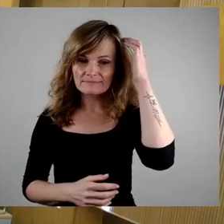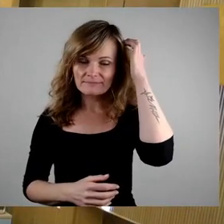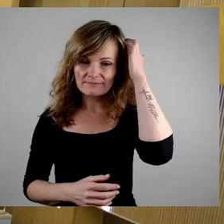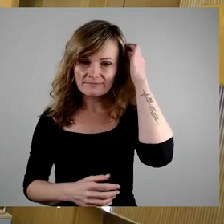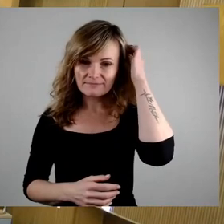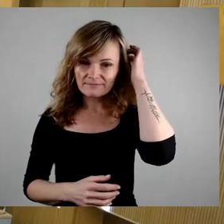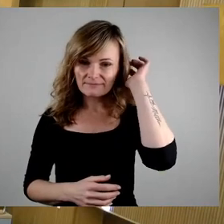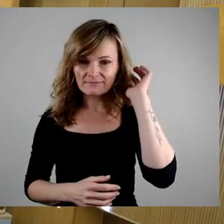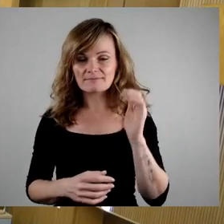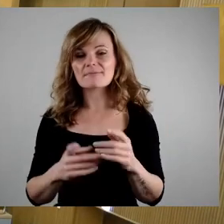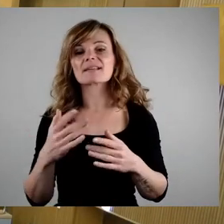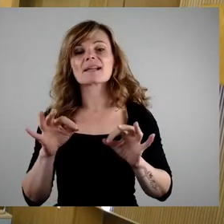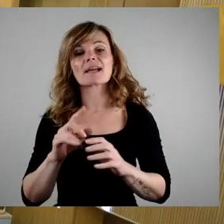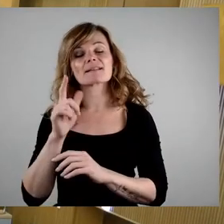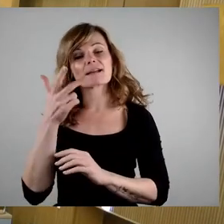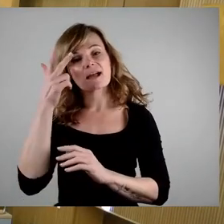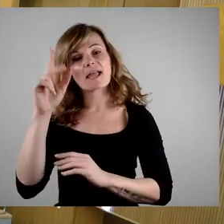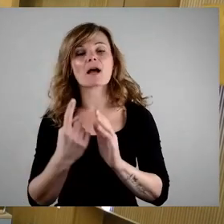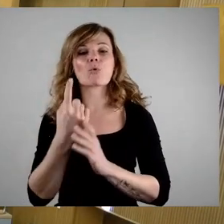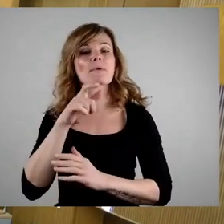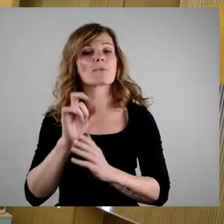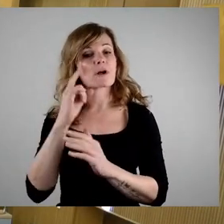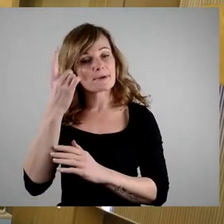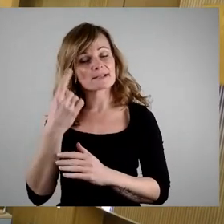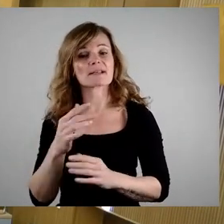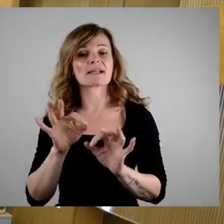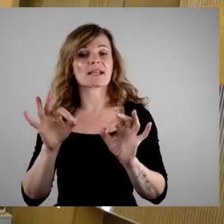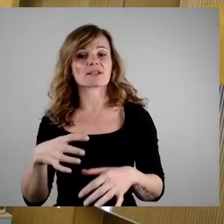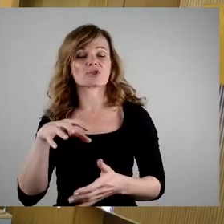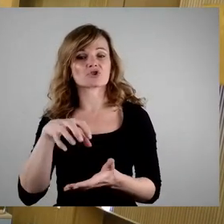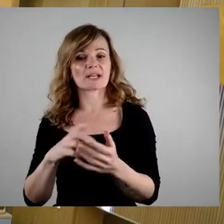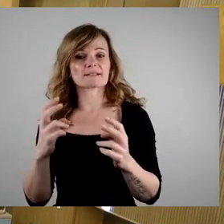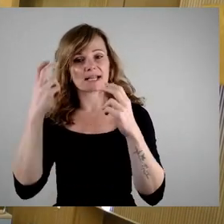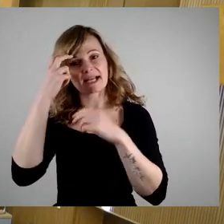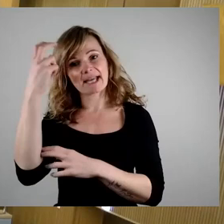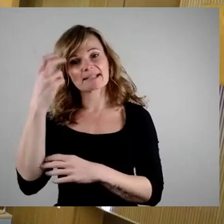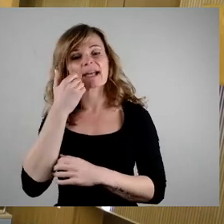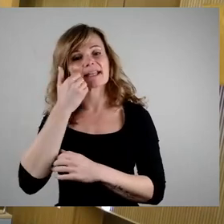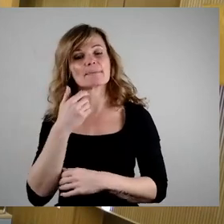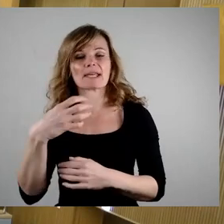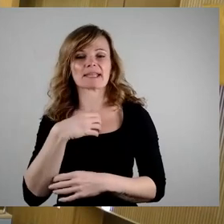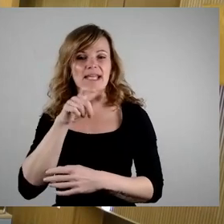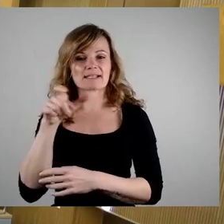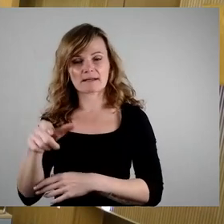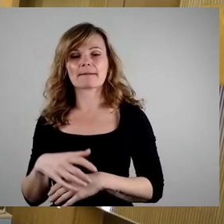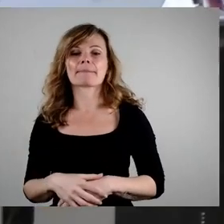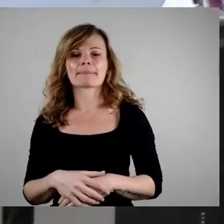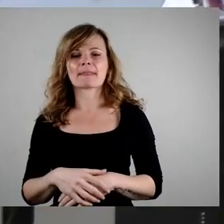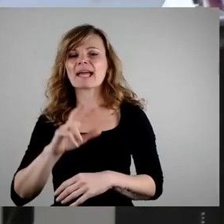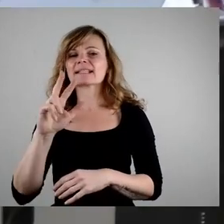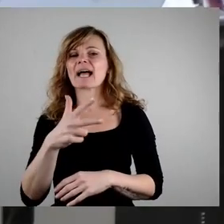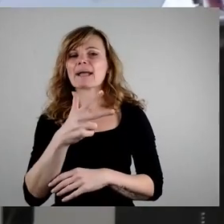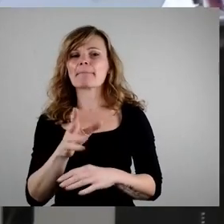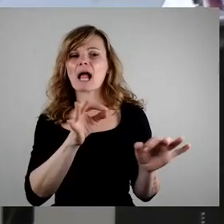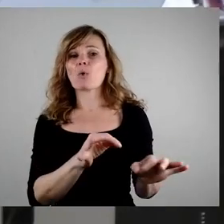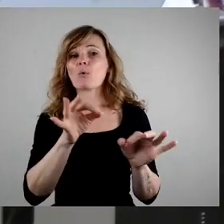Sehr geehrter Herr Oberbürgermeister, sehr geehrte Stadtrebe, liebe Dresdner, dreimal umgezogen ist für einmal abgebrannt, so leitet ein